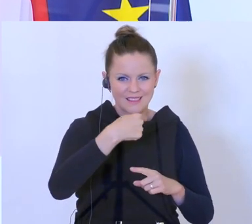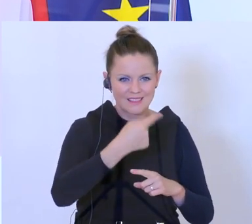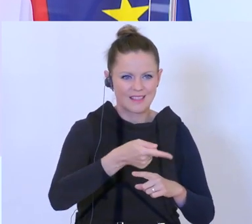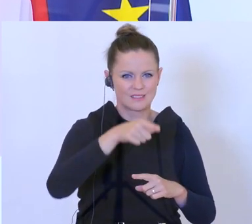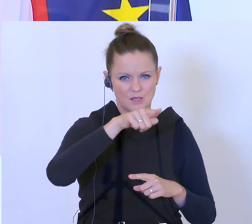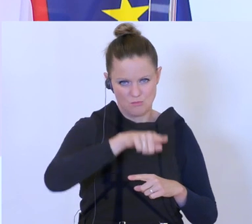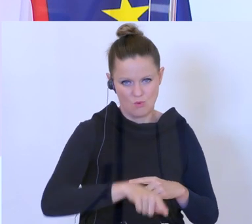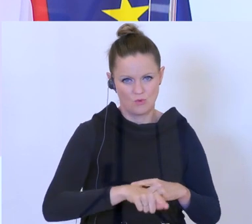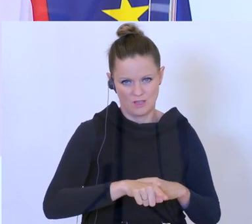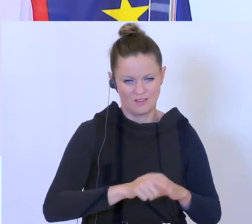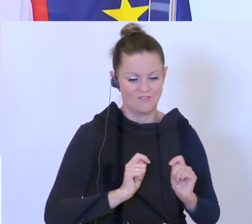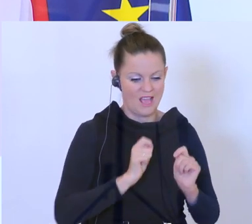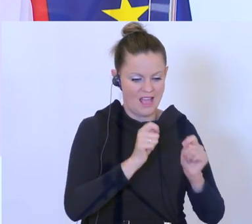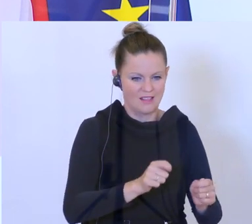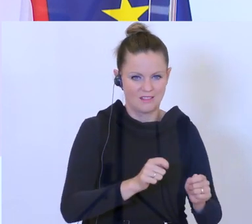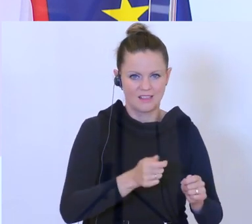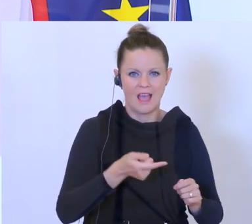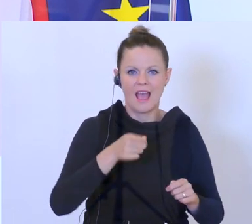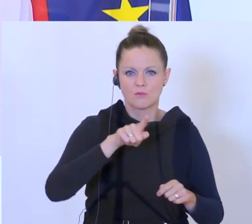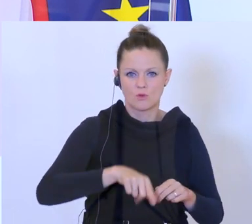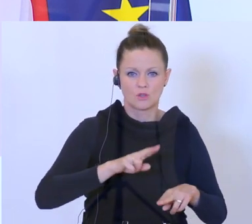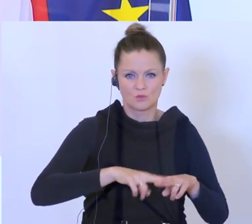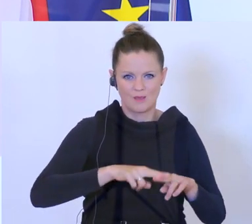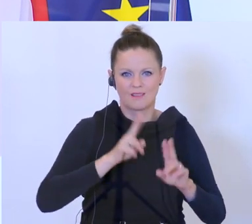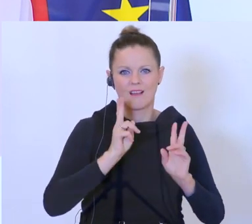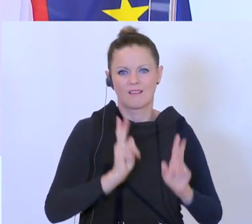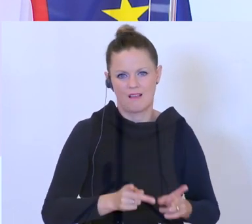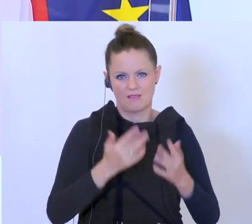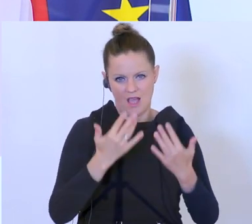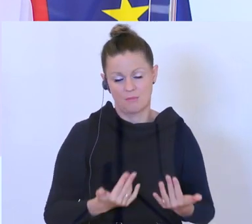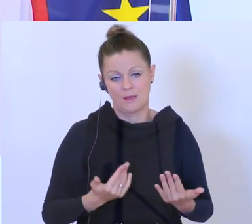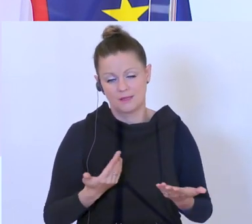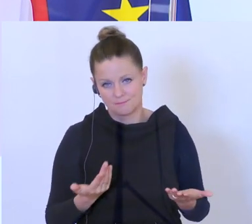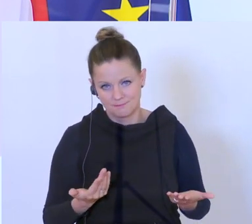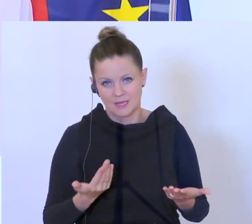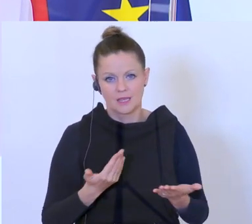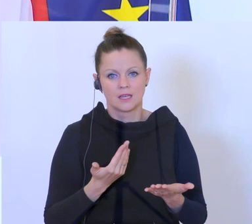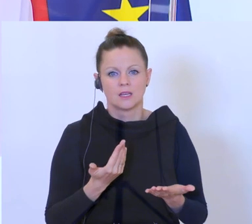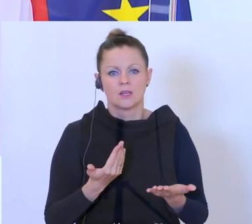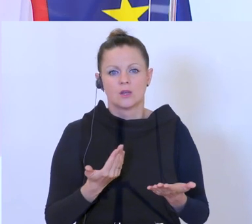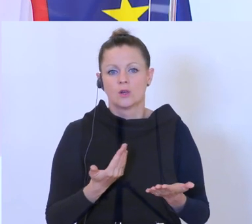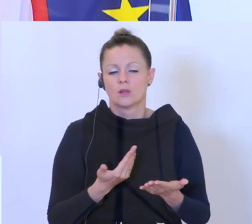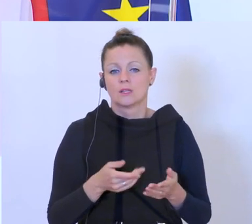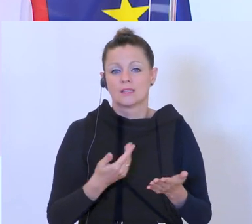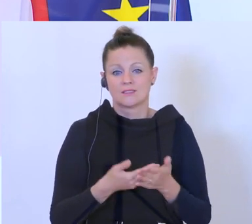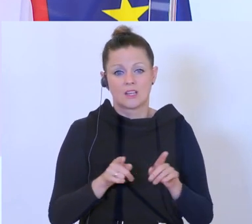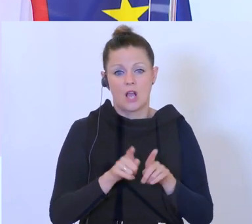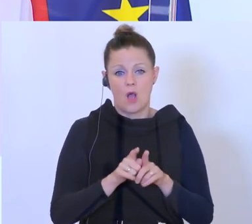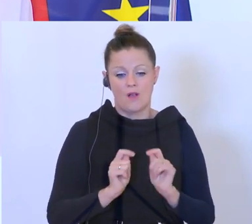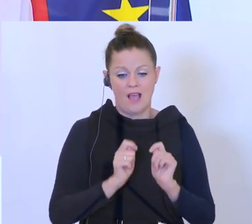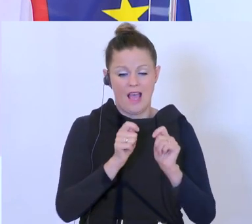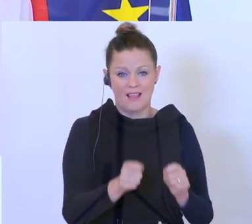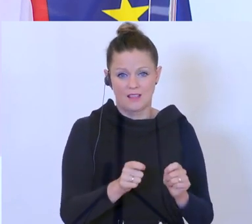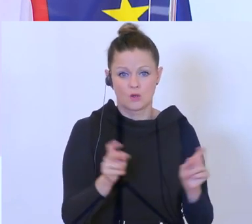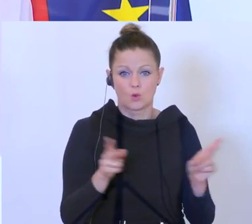Beantragung und nach der Gewährung die Abrechnung machen kann und genauso wie die Beantragung der Kurzarbeit eine